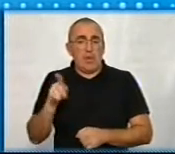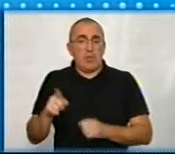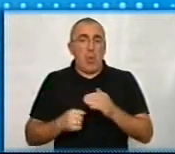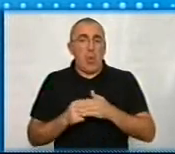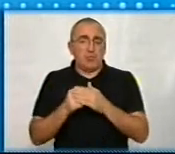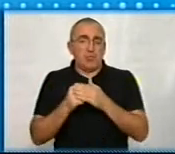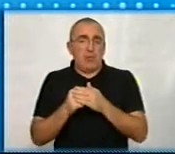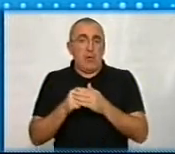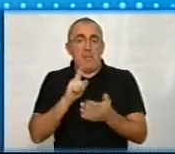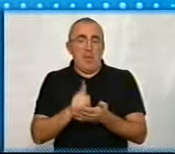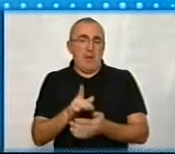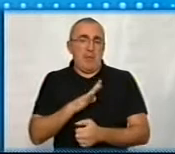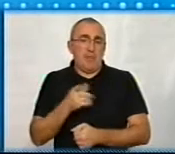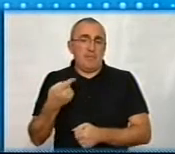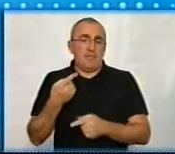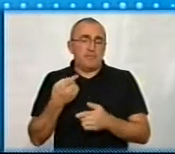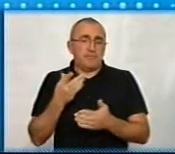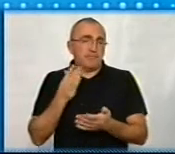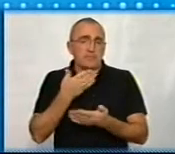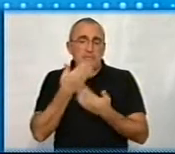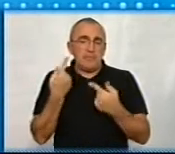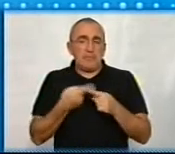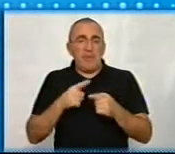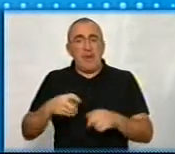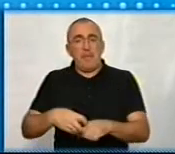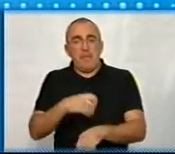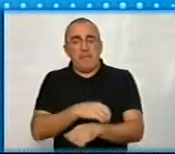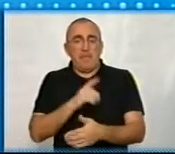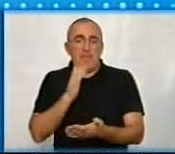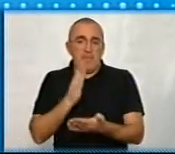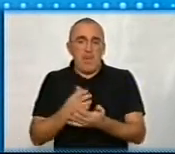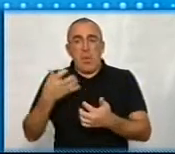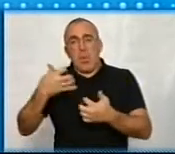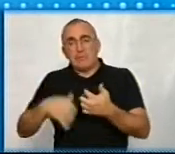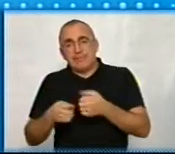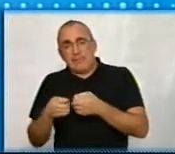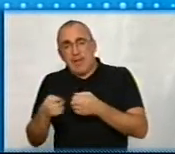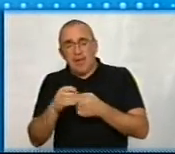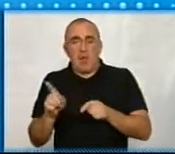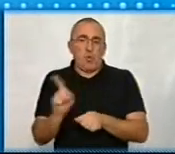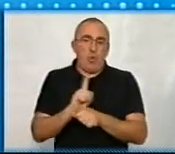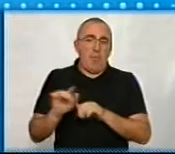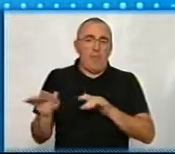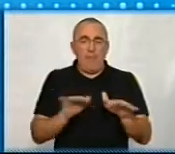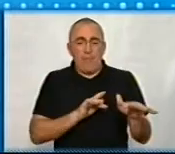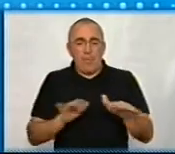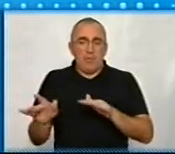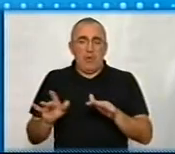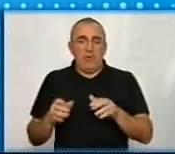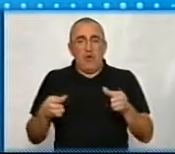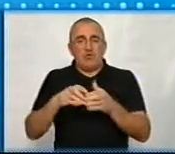основі, яка б мала бути. У нас дійсно немає таких партій, які б мали осередки, які б нормально функціювали з точки зору